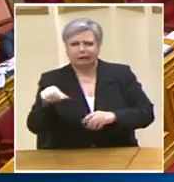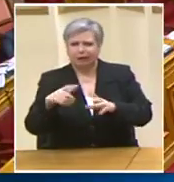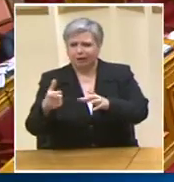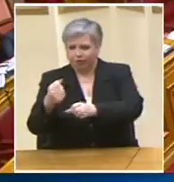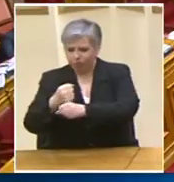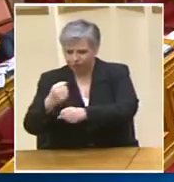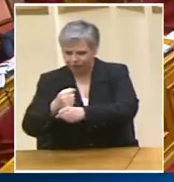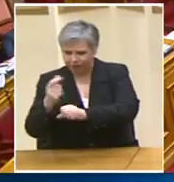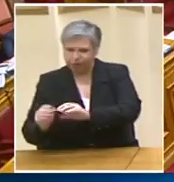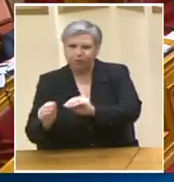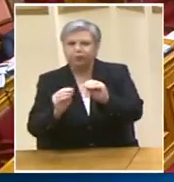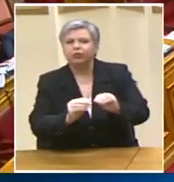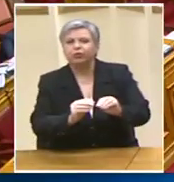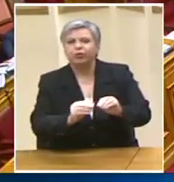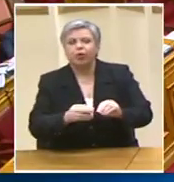μειώνετε τους μετακλητούς